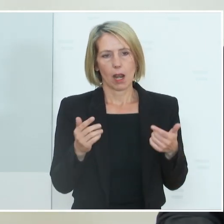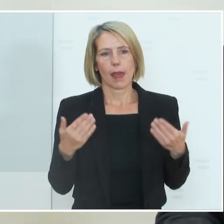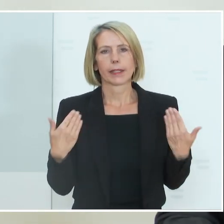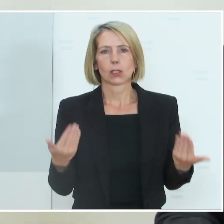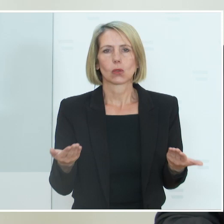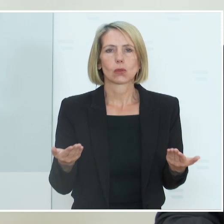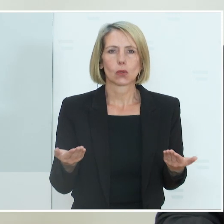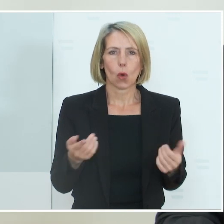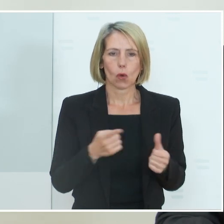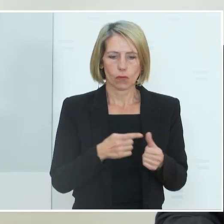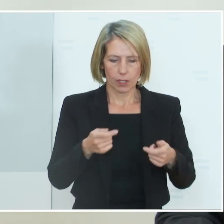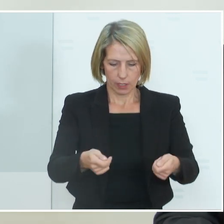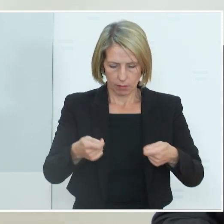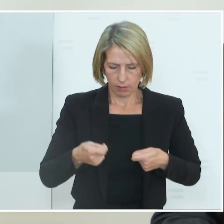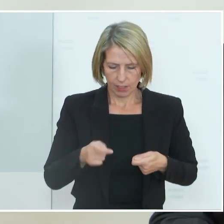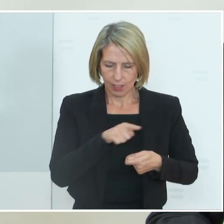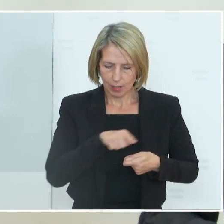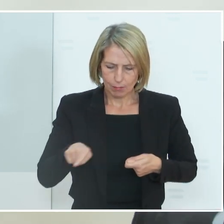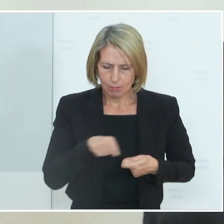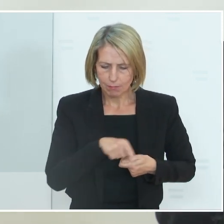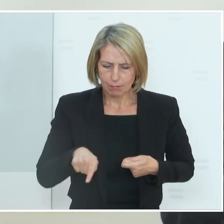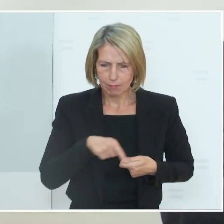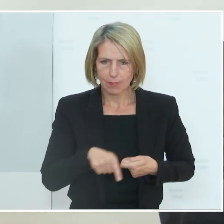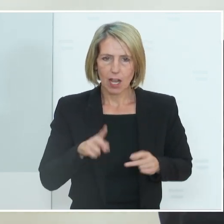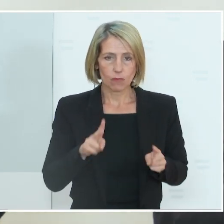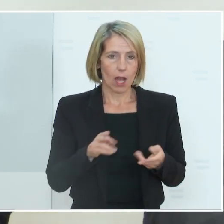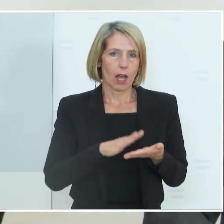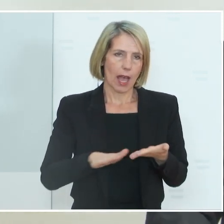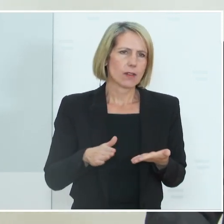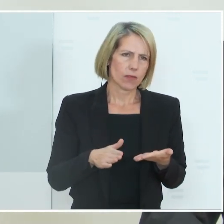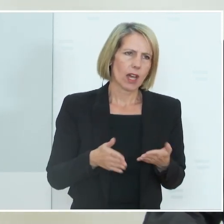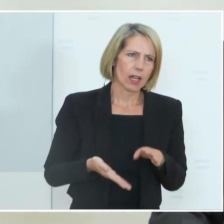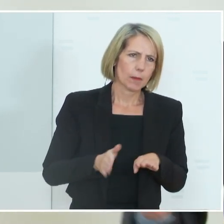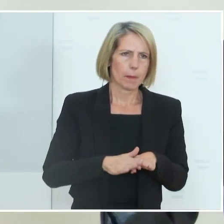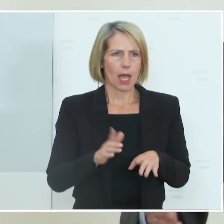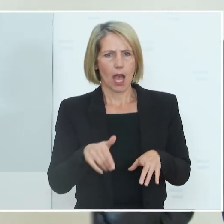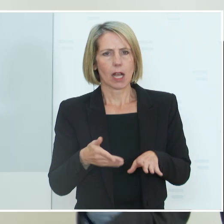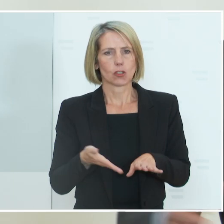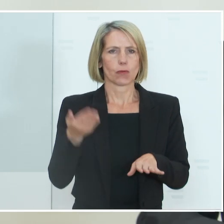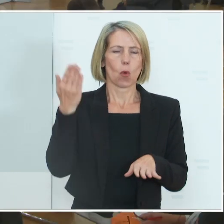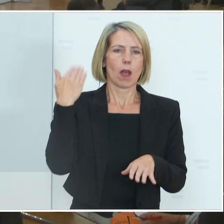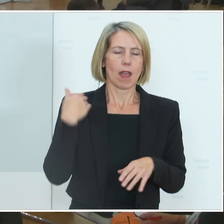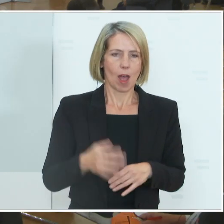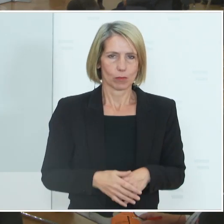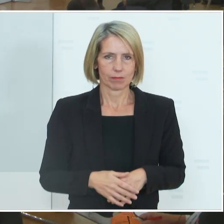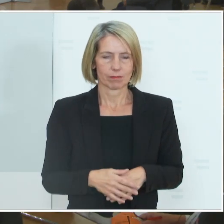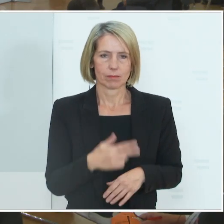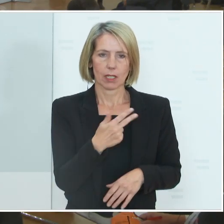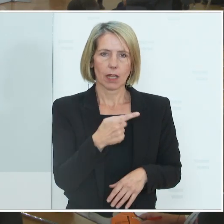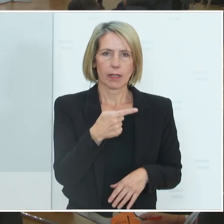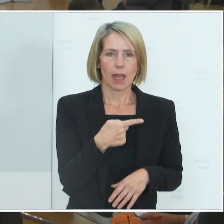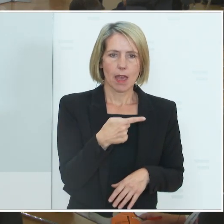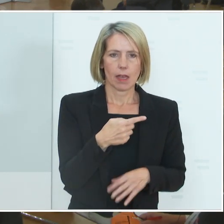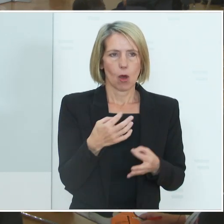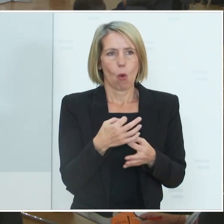versichert. Aber es ist einfacher als vorher. Ich glaube, 3G oder Maske, das kann sich